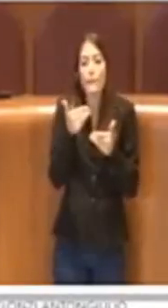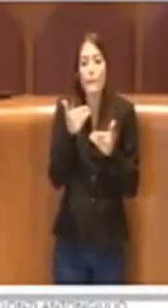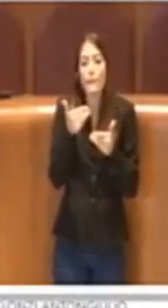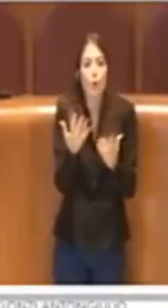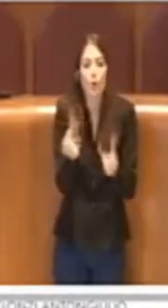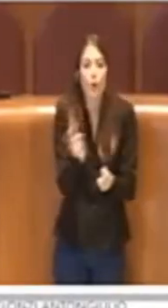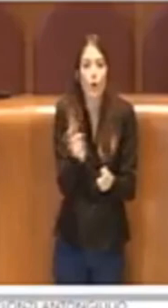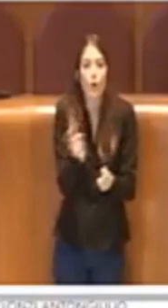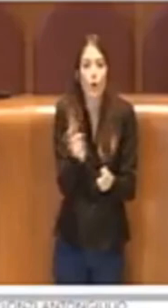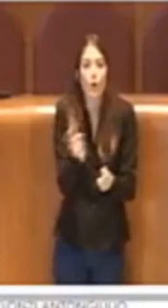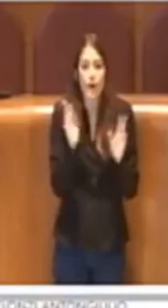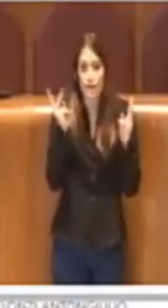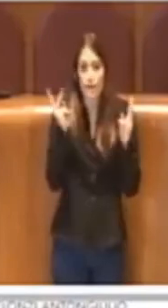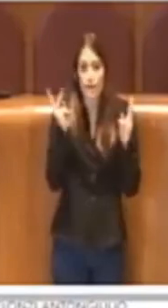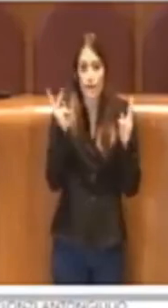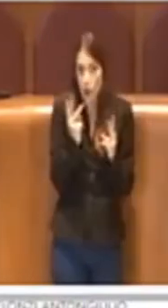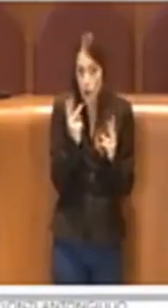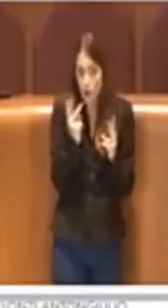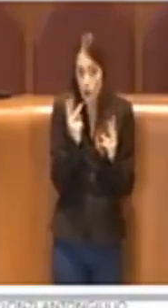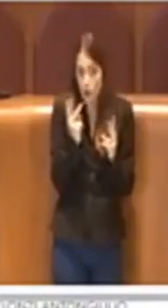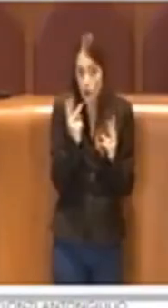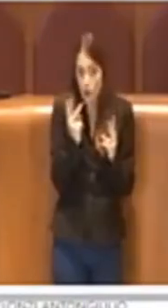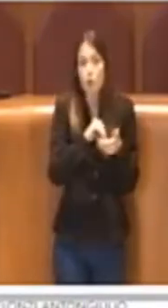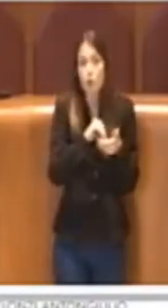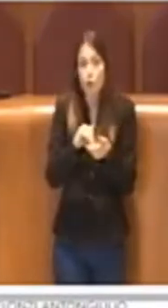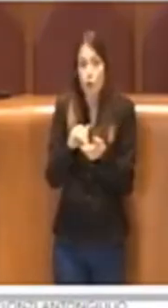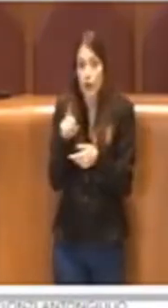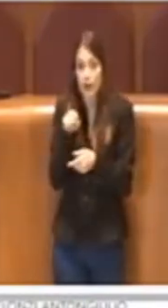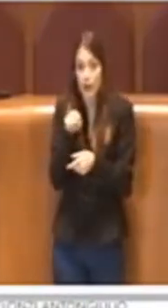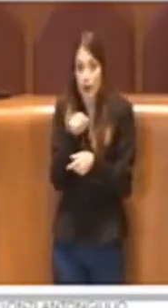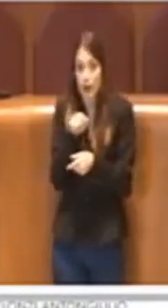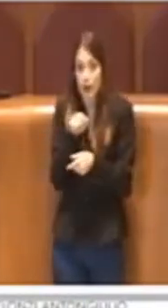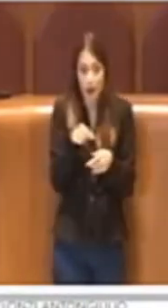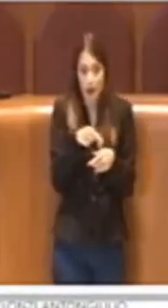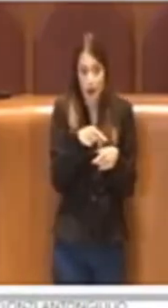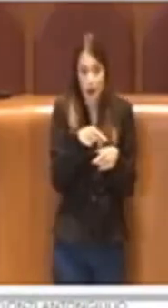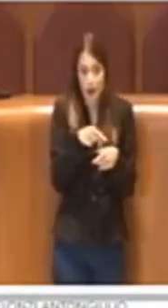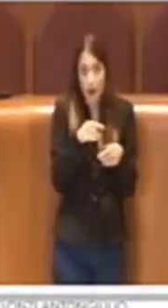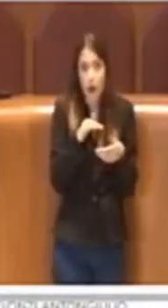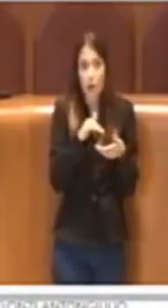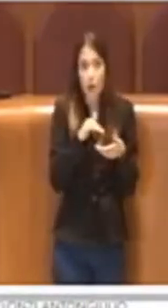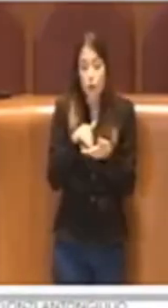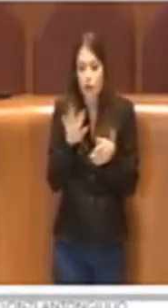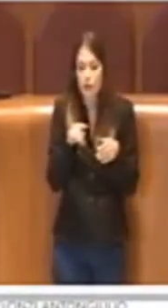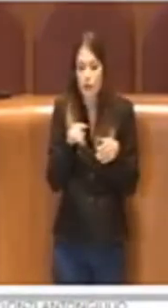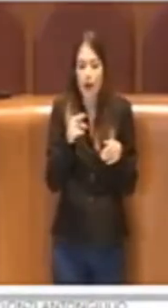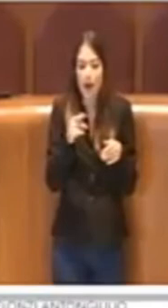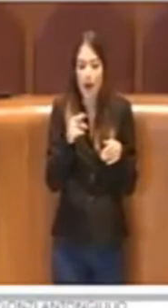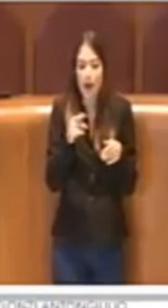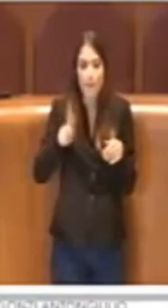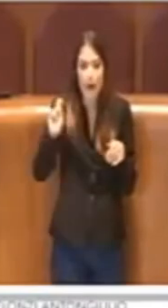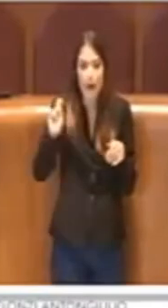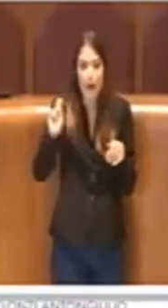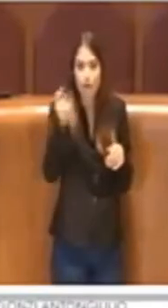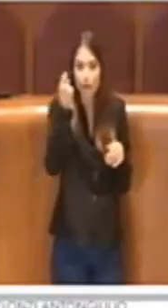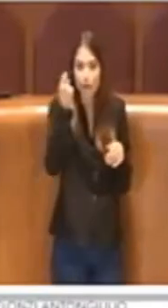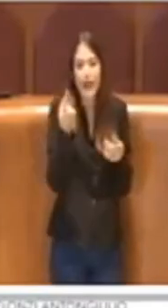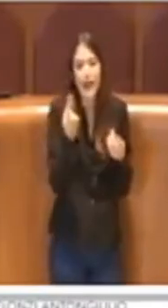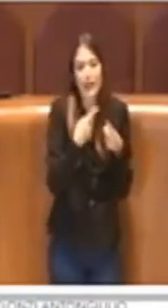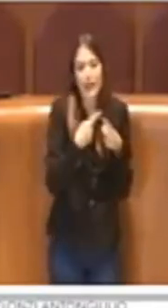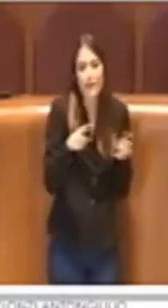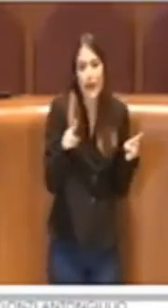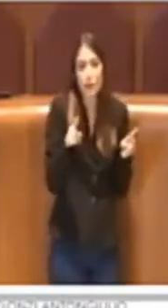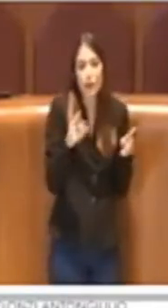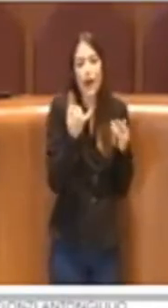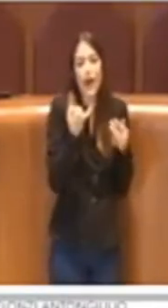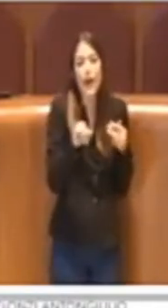società che avevano vinto l'appalto erano diverse e molti servizi